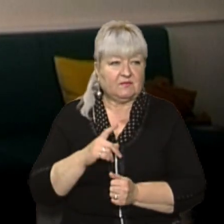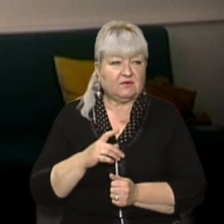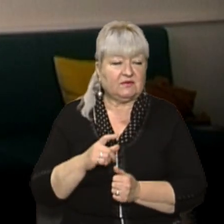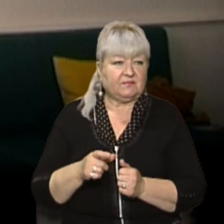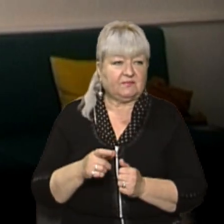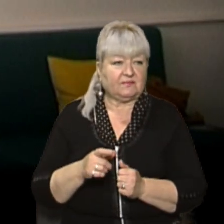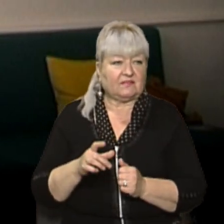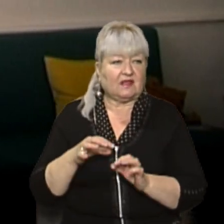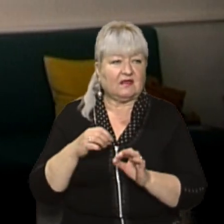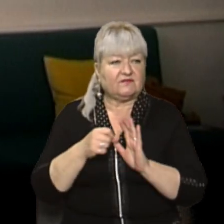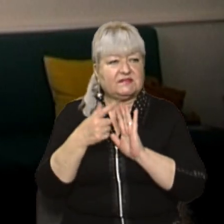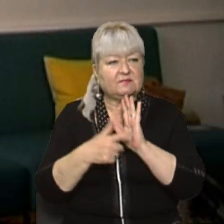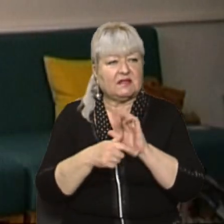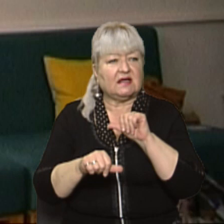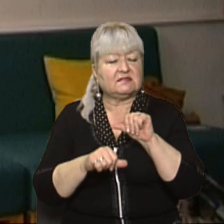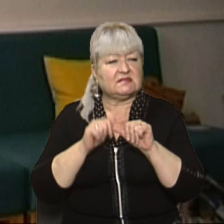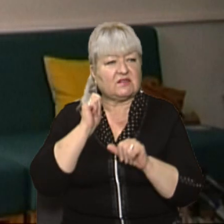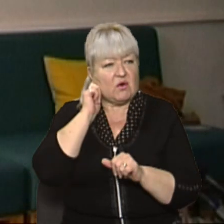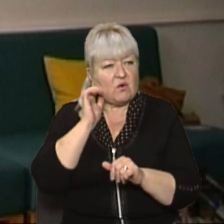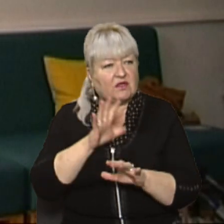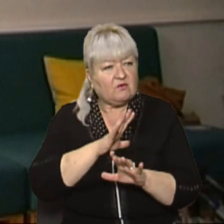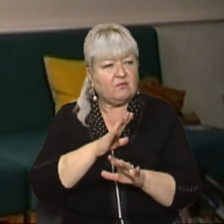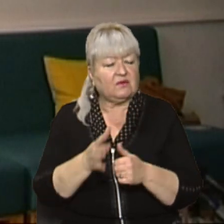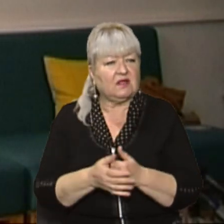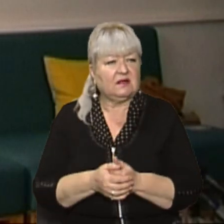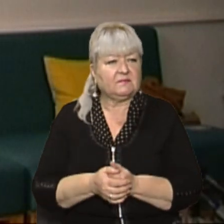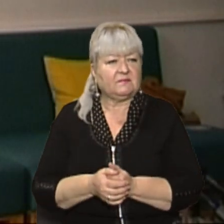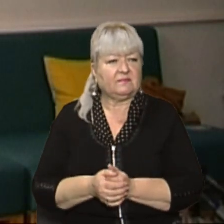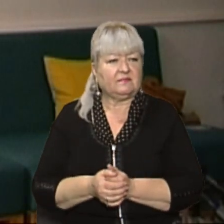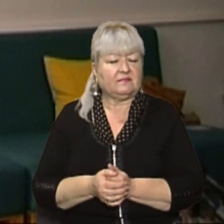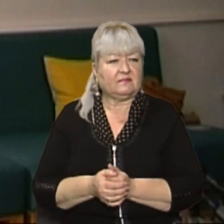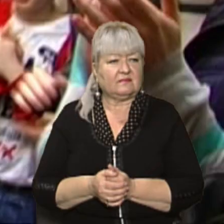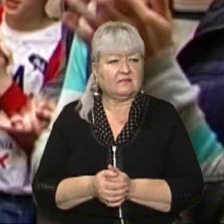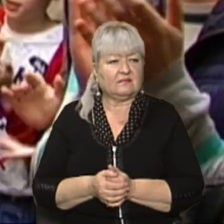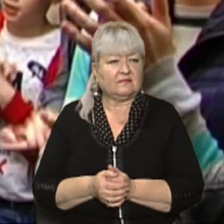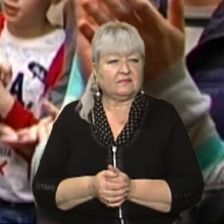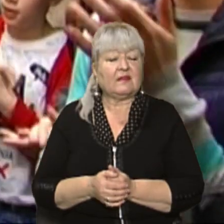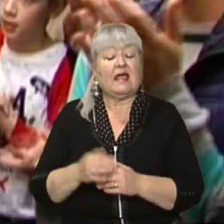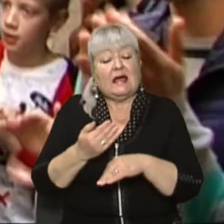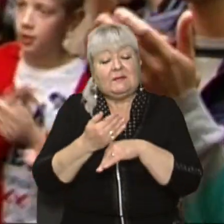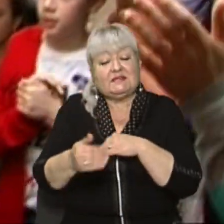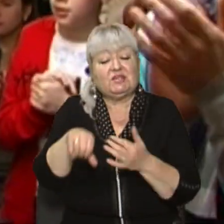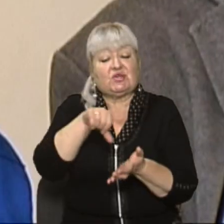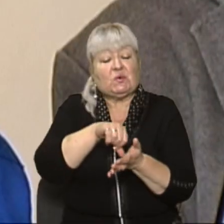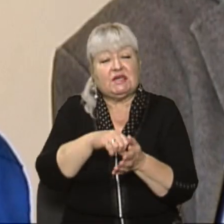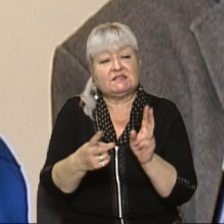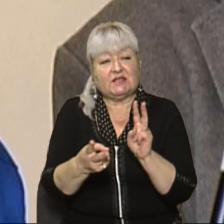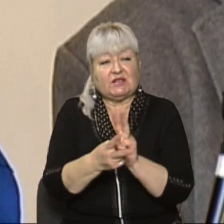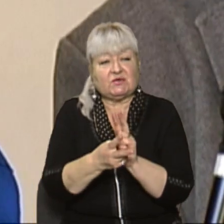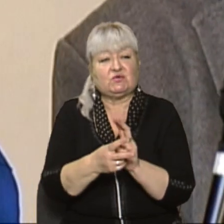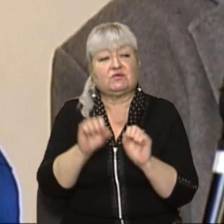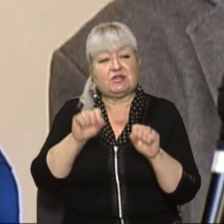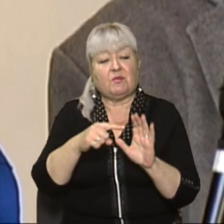космосі, виходила в відкритій мій космосі, п'ять разів. Пізніше учасники зустрічі могли